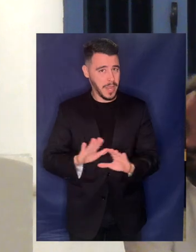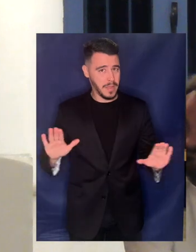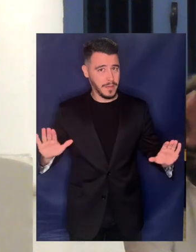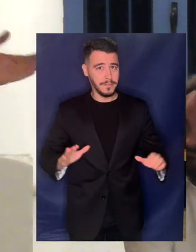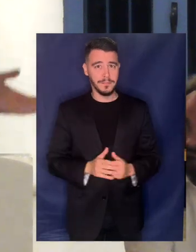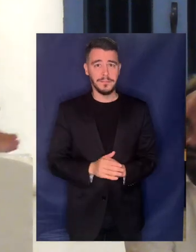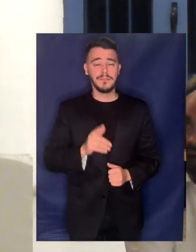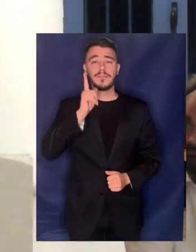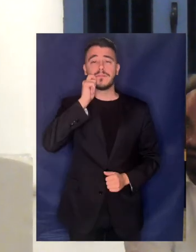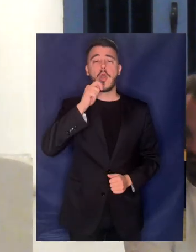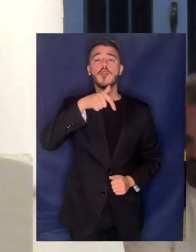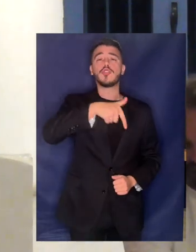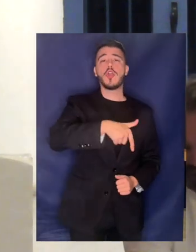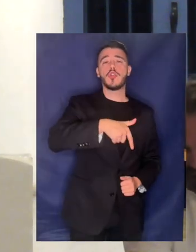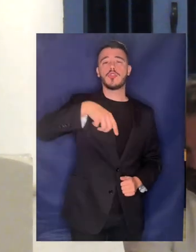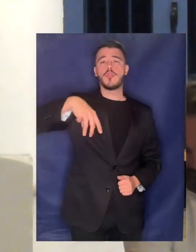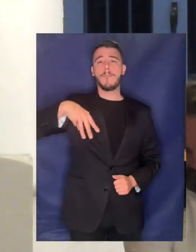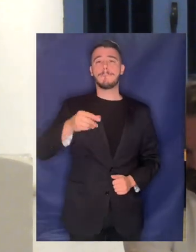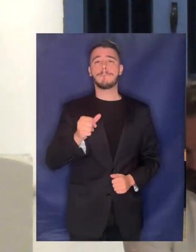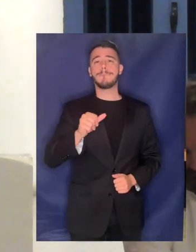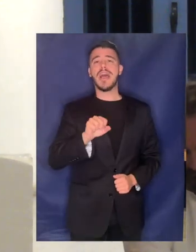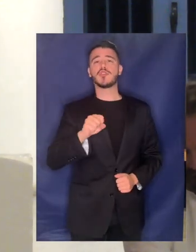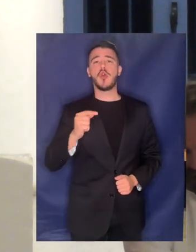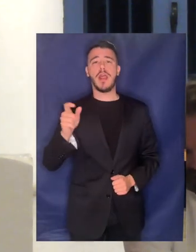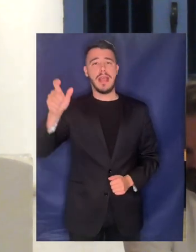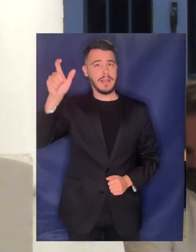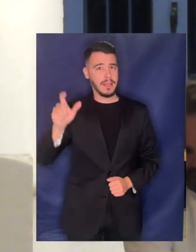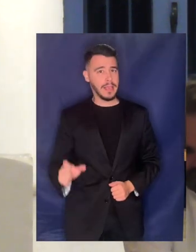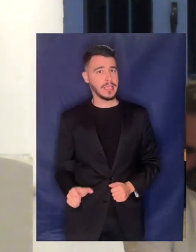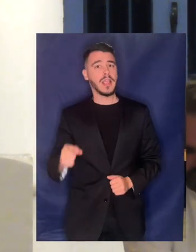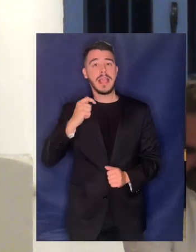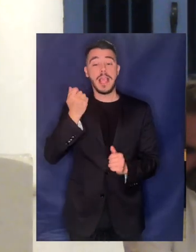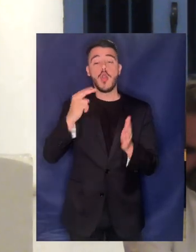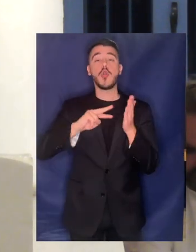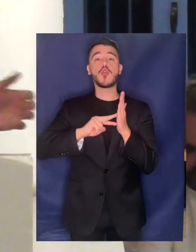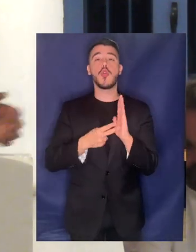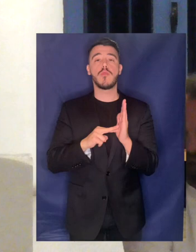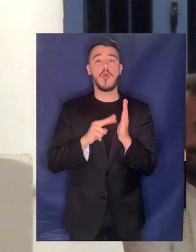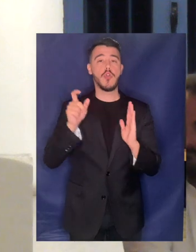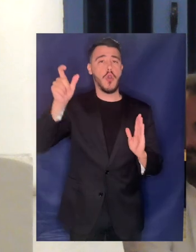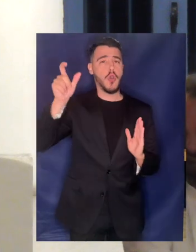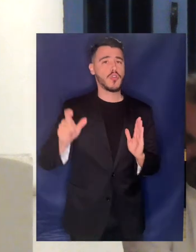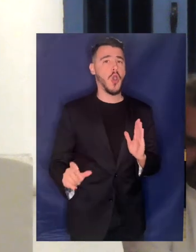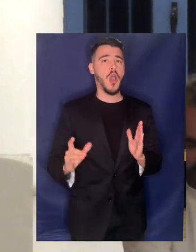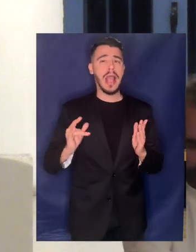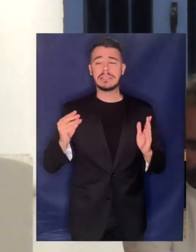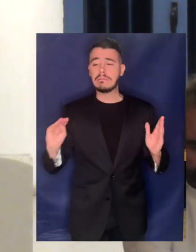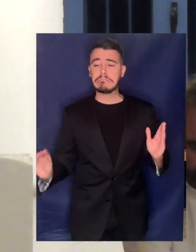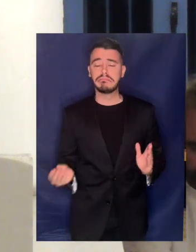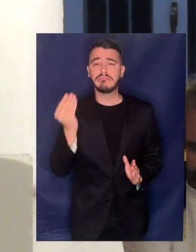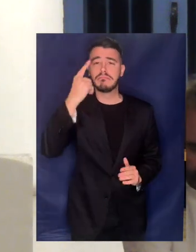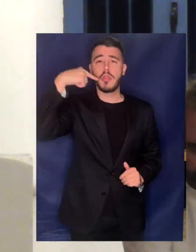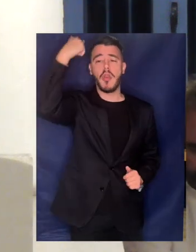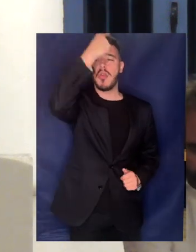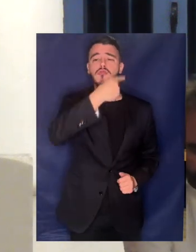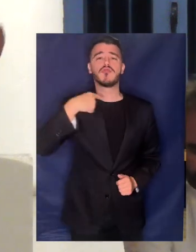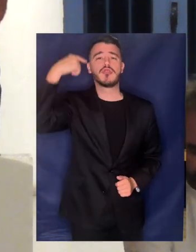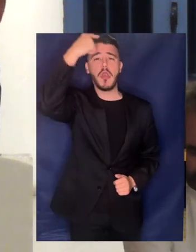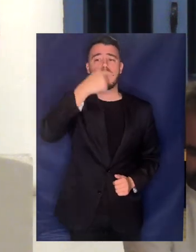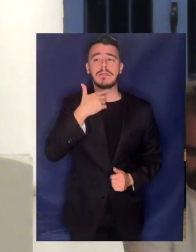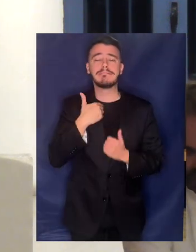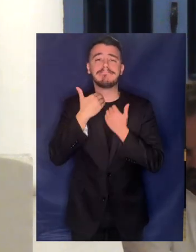ο Γιώργος Σωμαστοράκης μαζί μας επίσης οικονομολόγος αλλά ένα προσωπικό μικρό πρόβλημα δεν του επέτρεψε